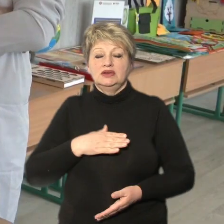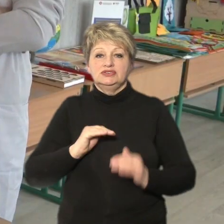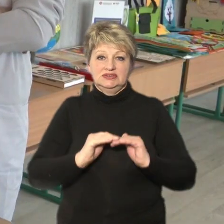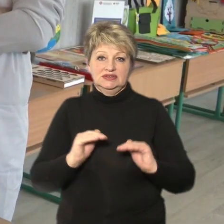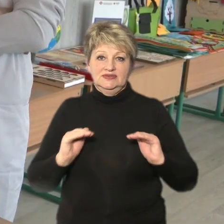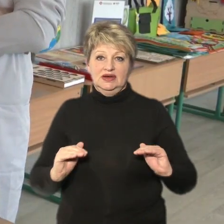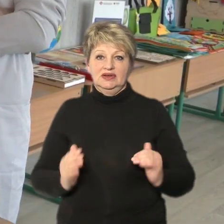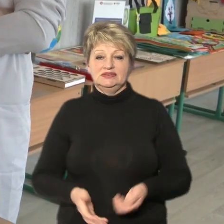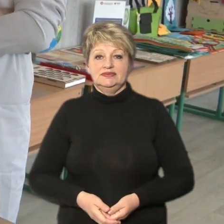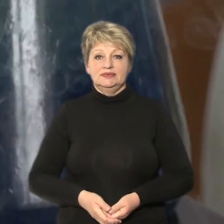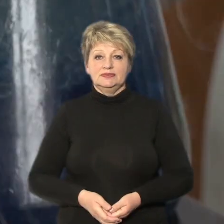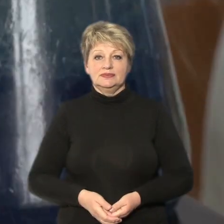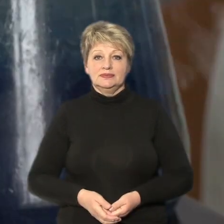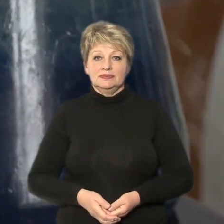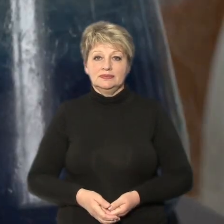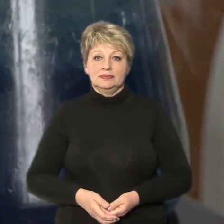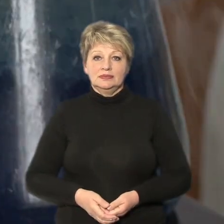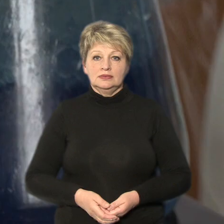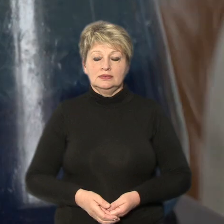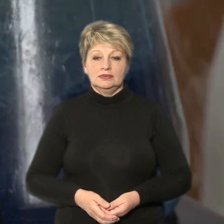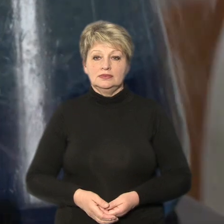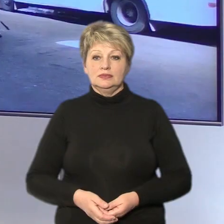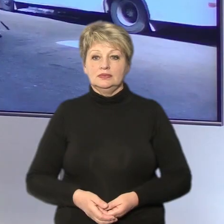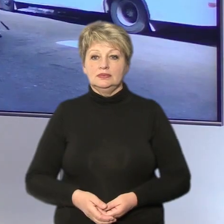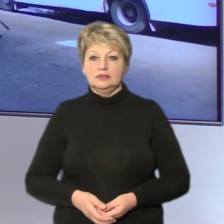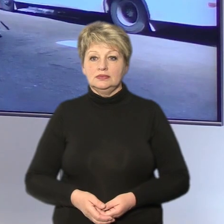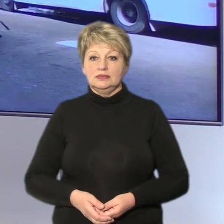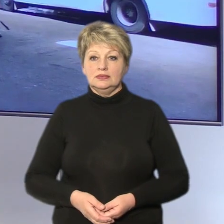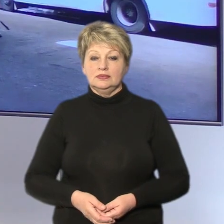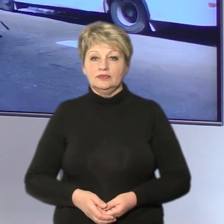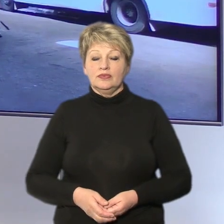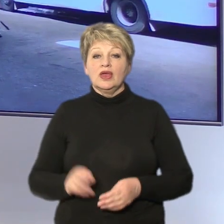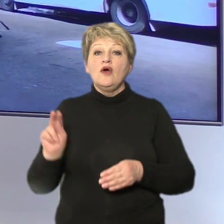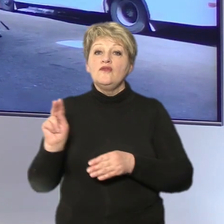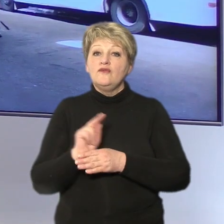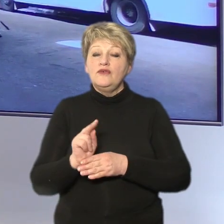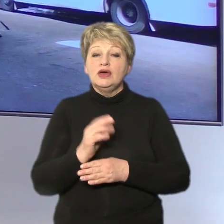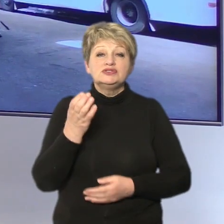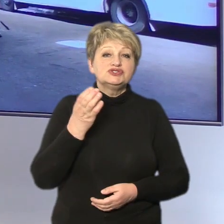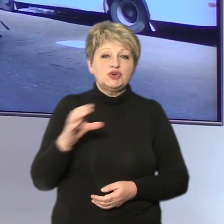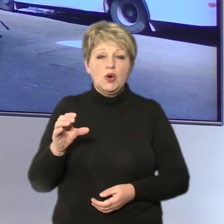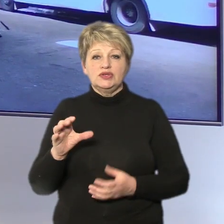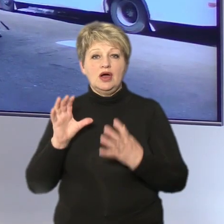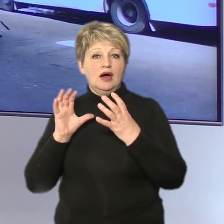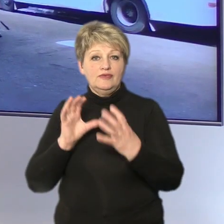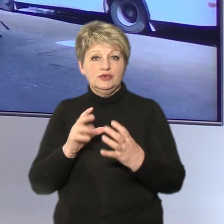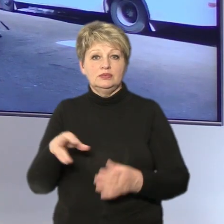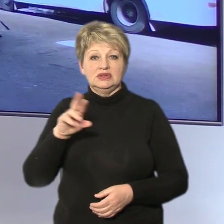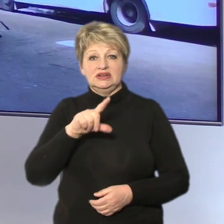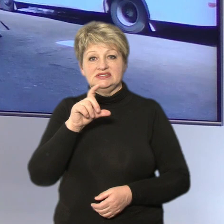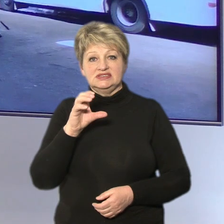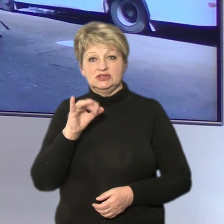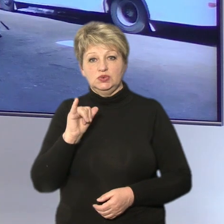Тетяна Рева, Олег Кураш, Суспільна новини Черкаси. Відремонтували сотню автобусів для Збройних сил